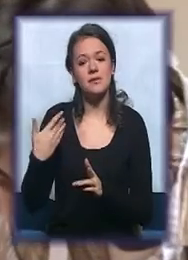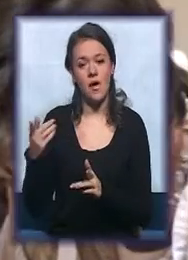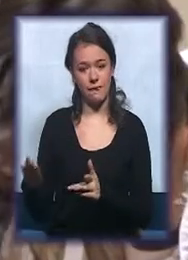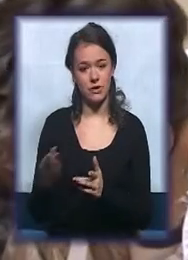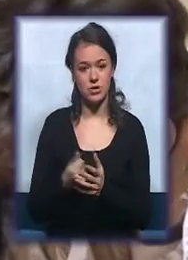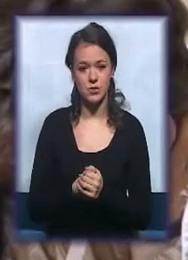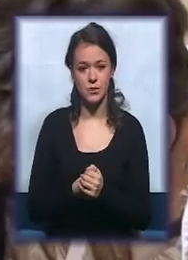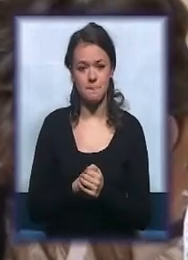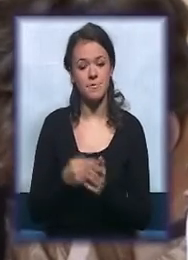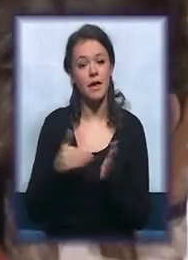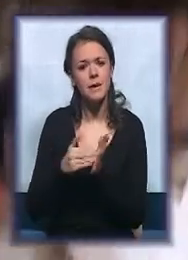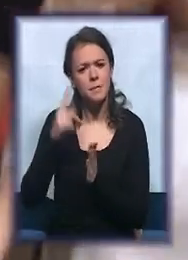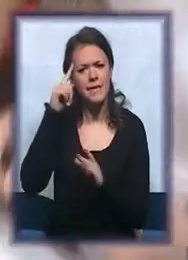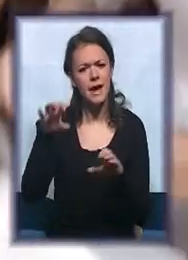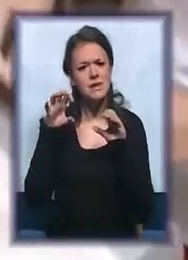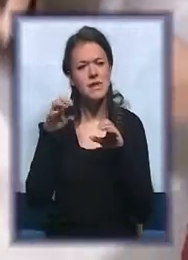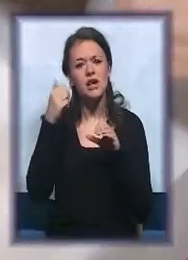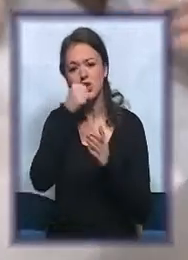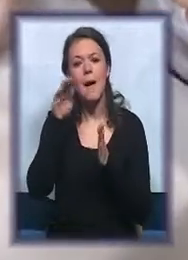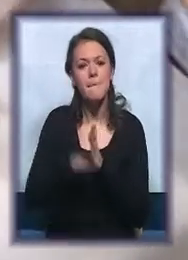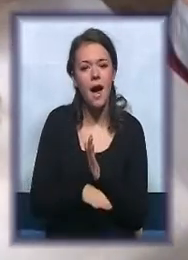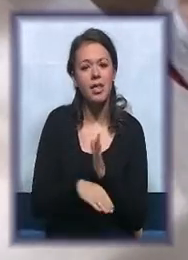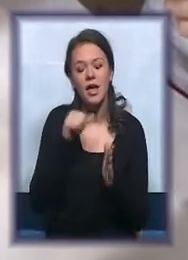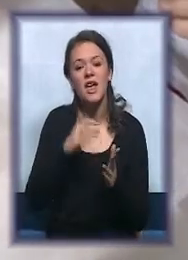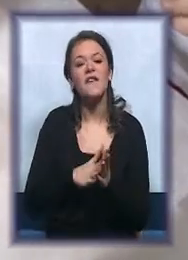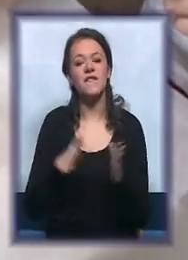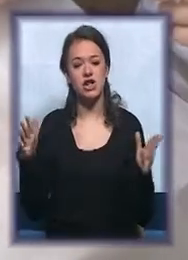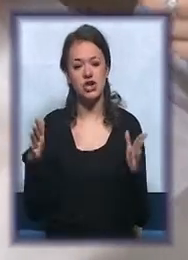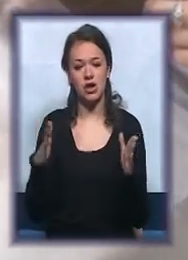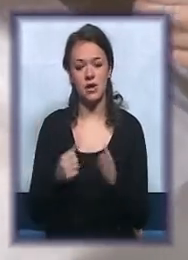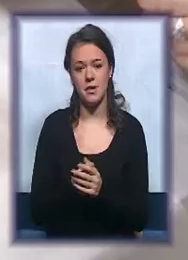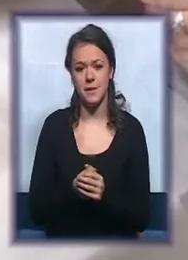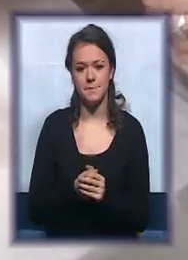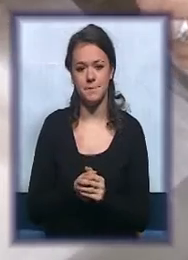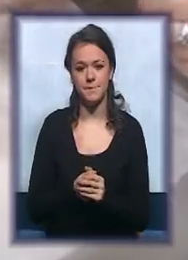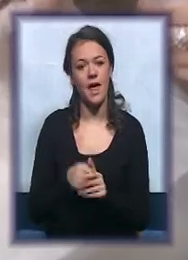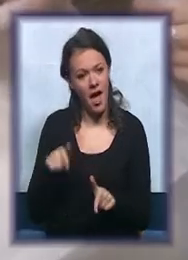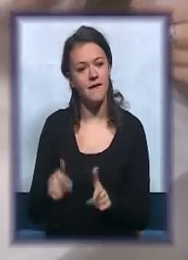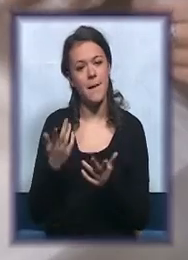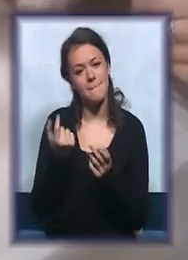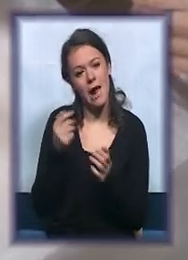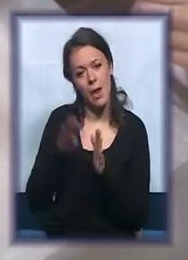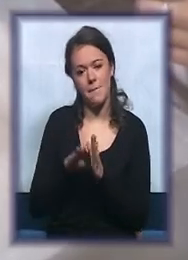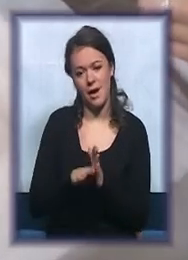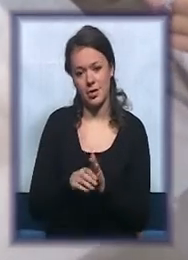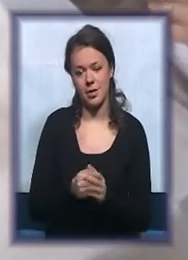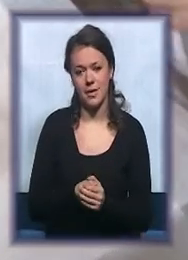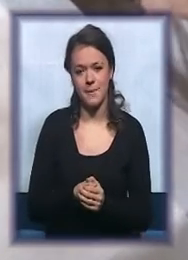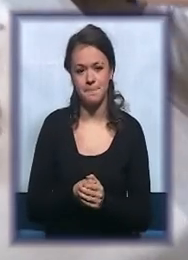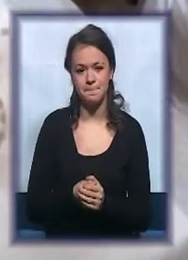Treba da saznaš šta je manje i više. Pojamo manje i više. Evo ga malo manje. Evo ti malo manje.